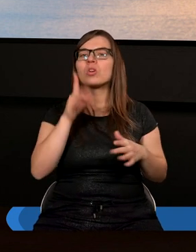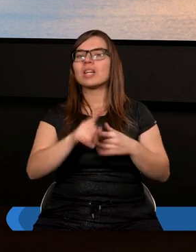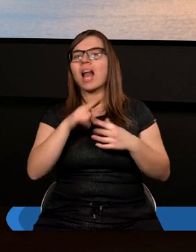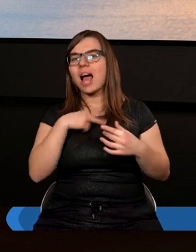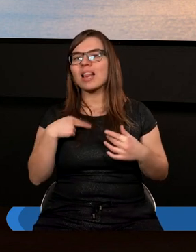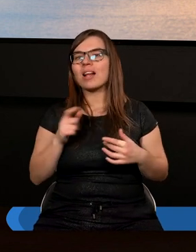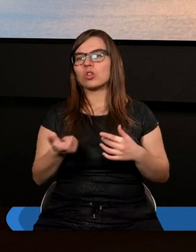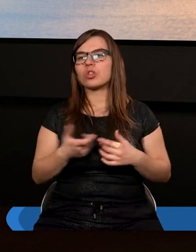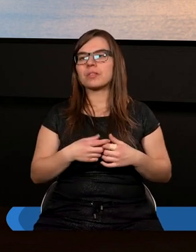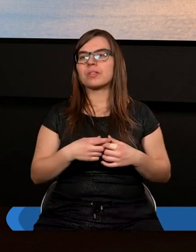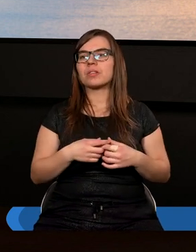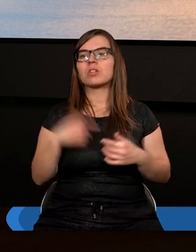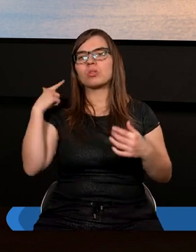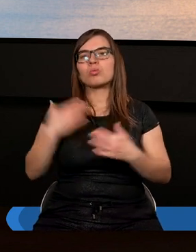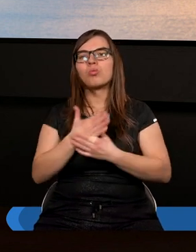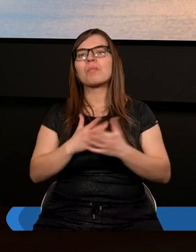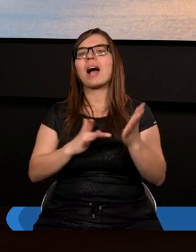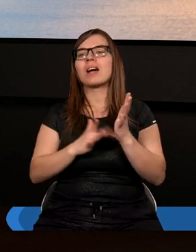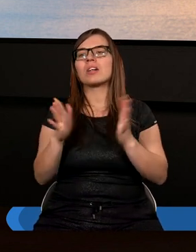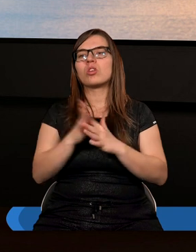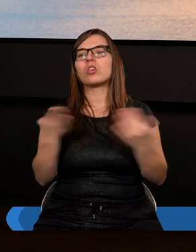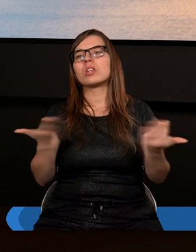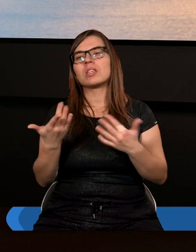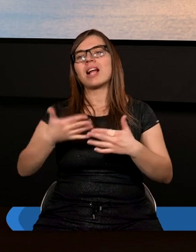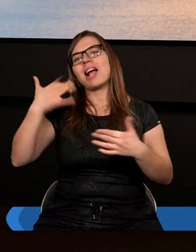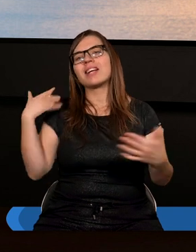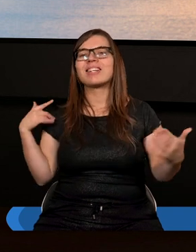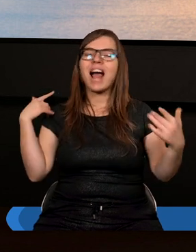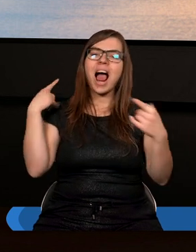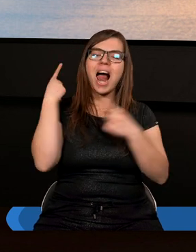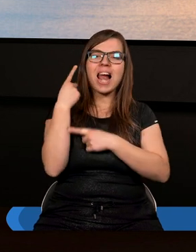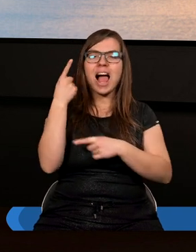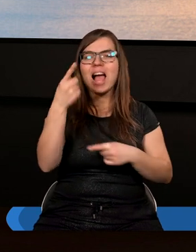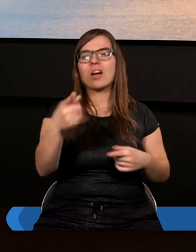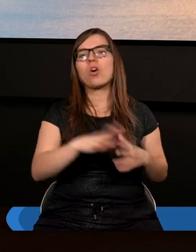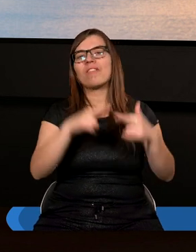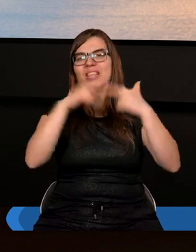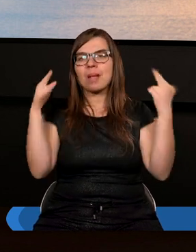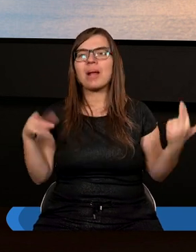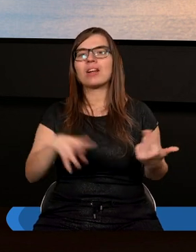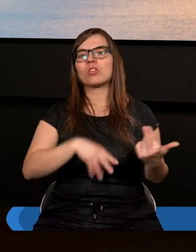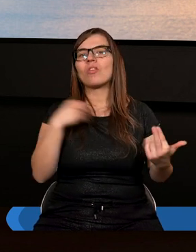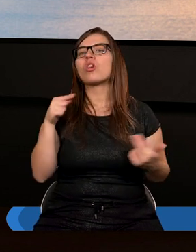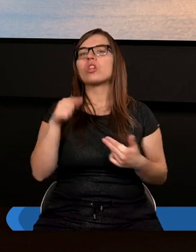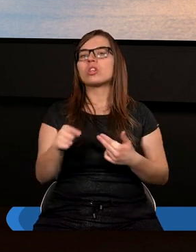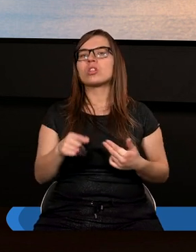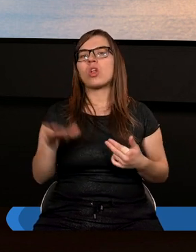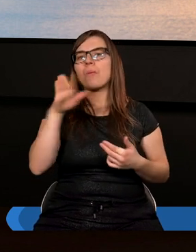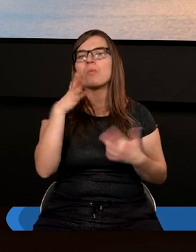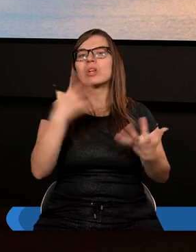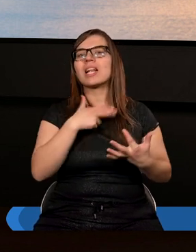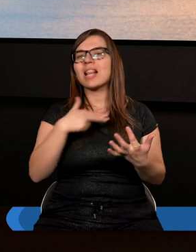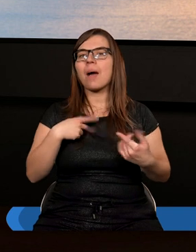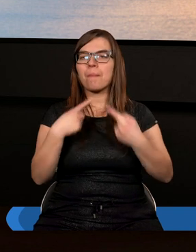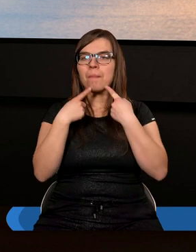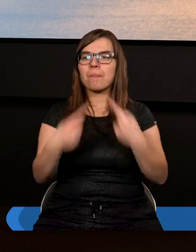odległe. Służba Chrystusa gdzieś daleko w niebiańskiej świątyni. Ale Bóg chce nam